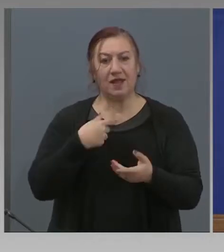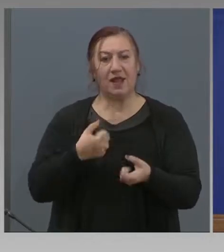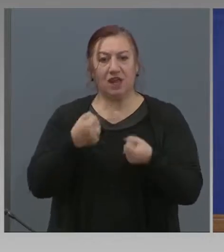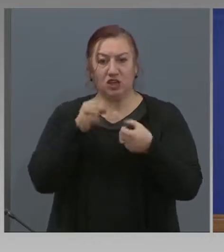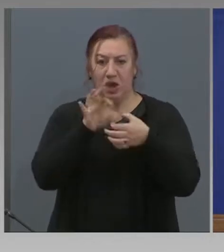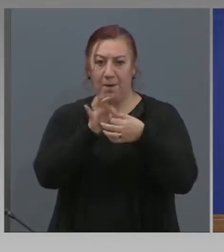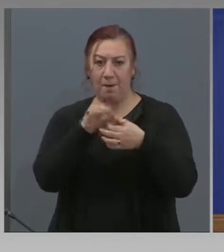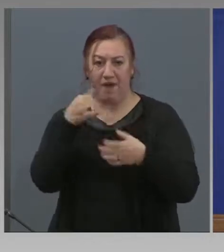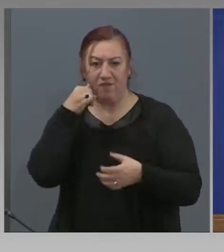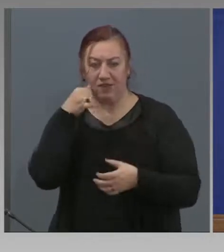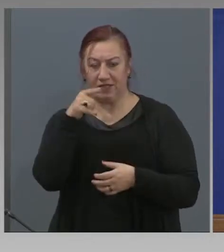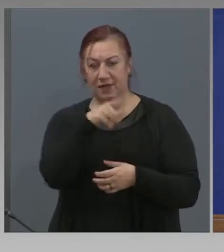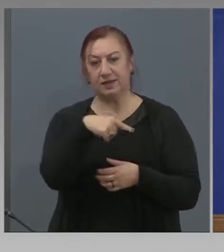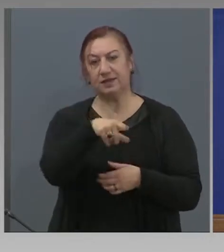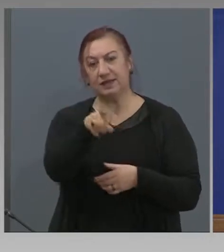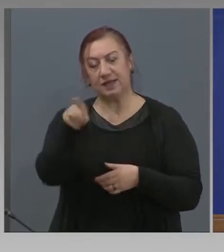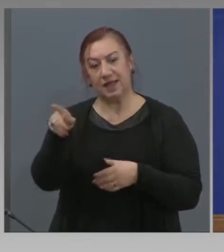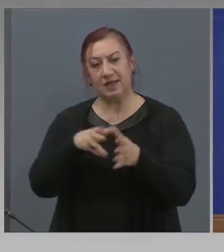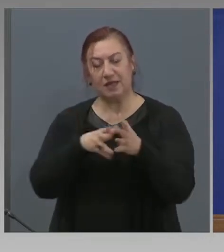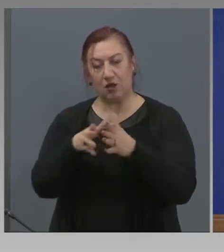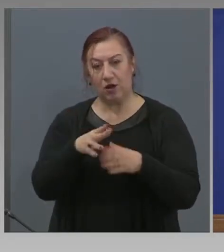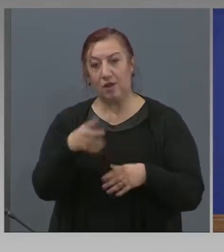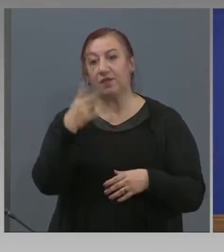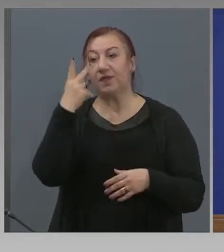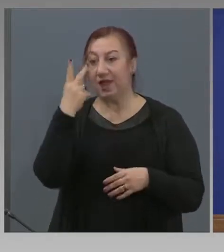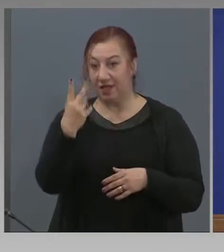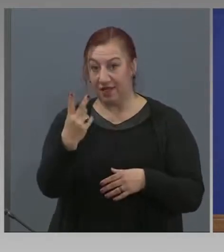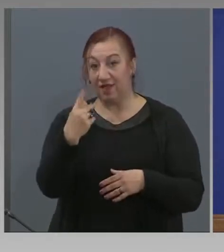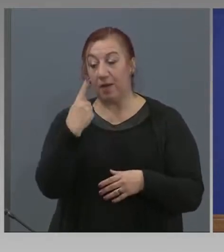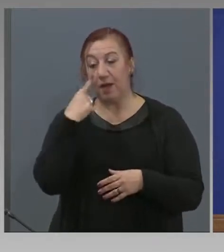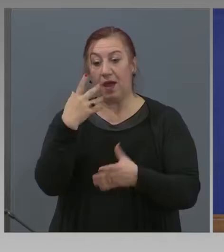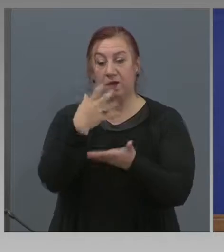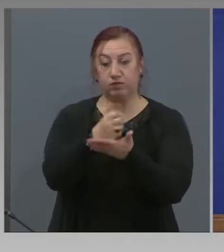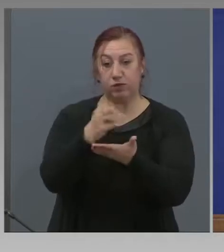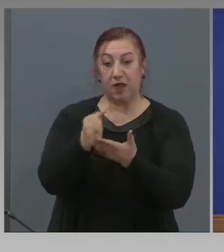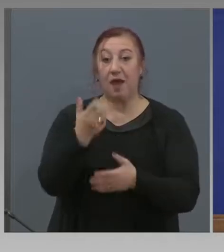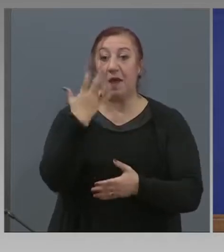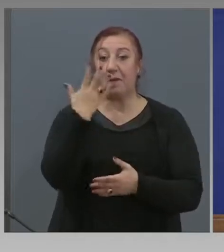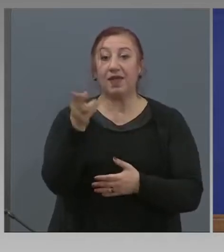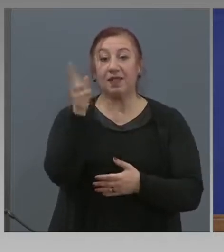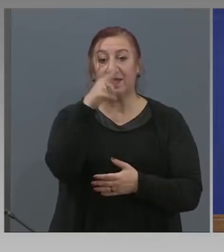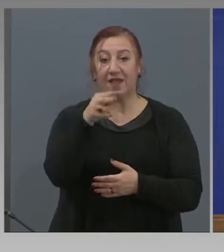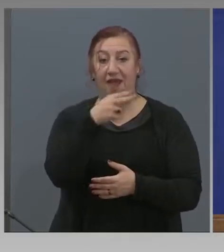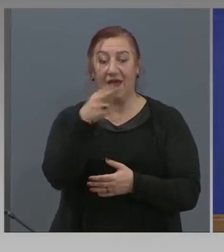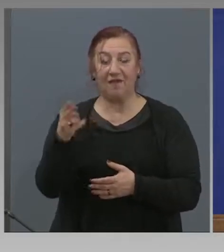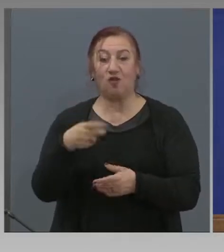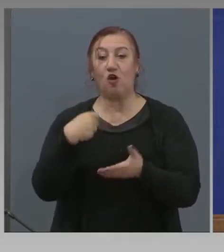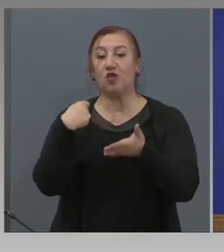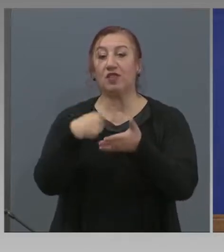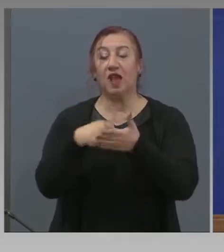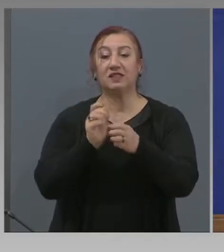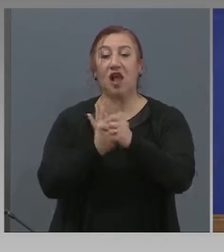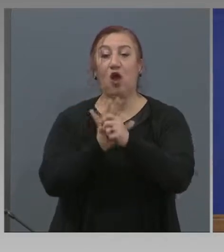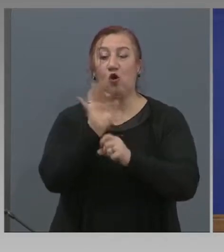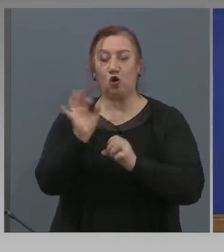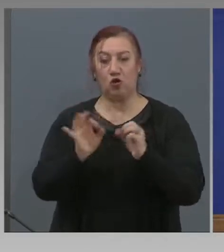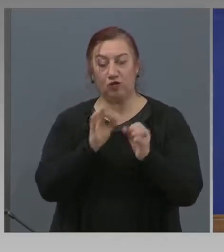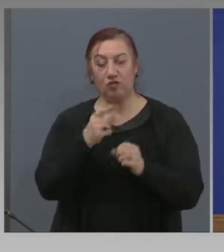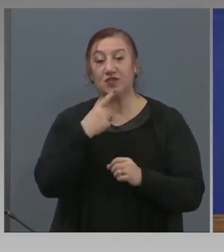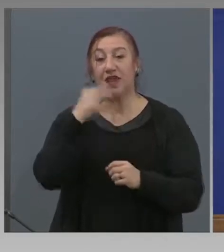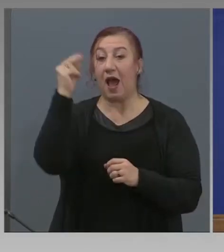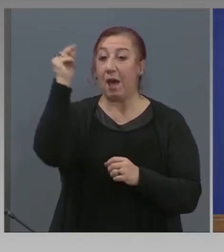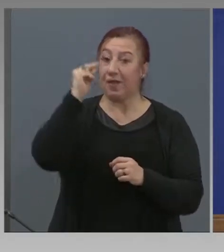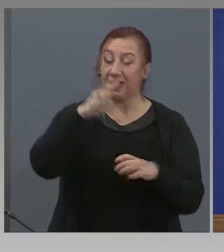двама са установени. 5 евро въведена такса коронавирус за български граждани, 10 евро за